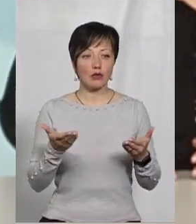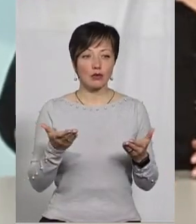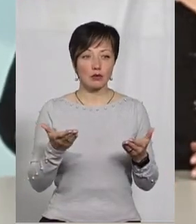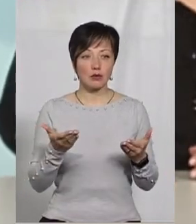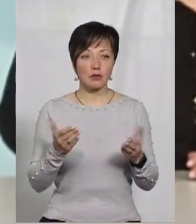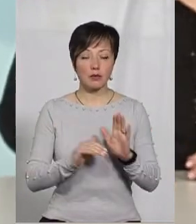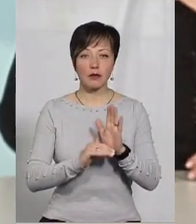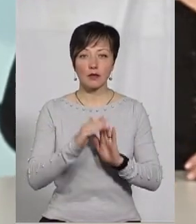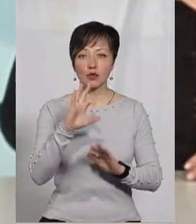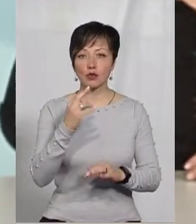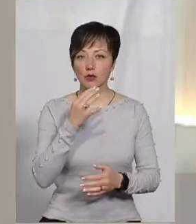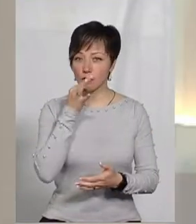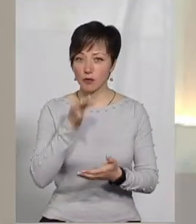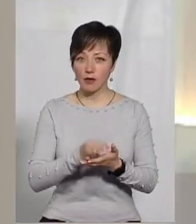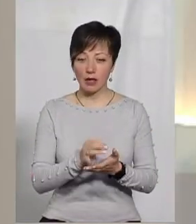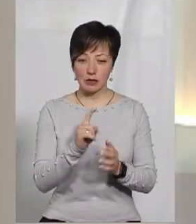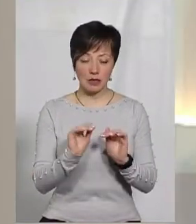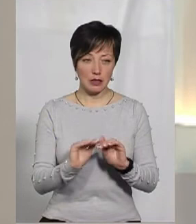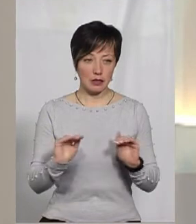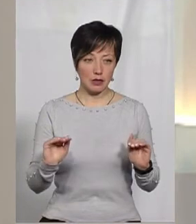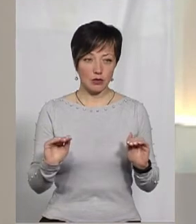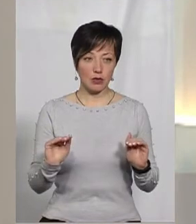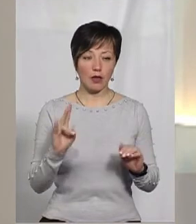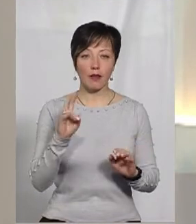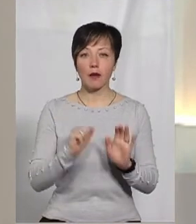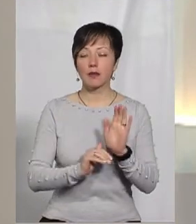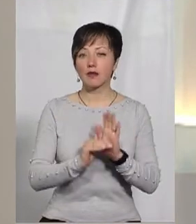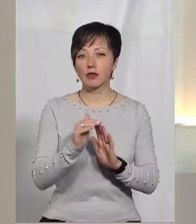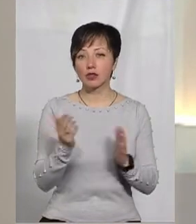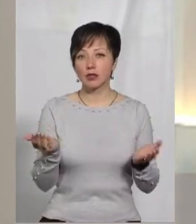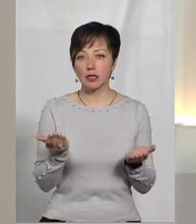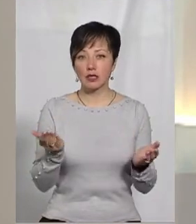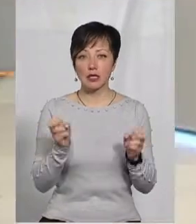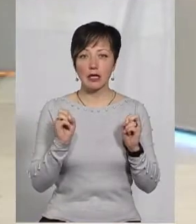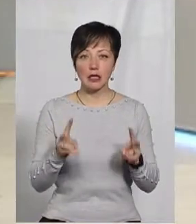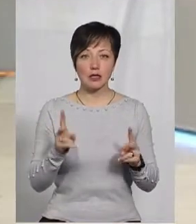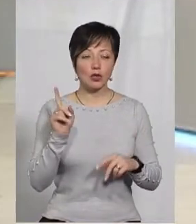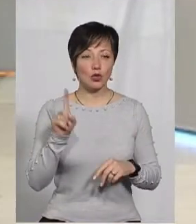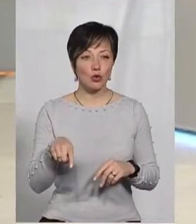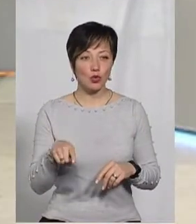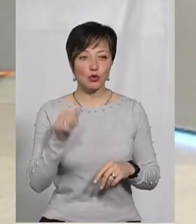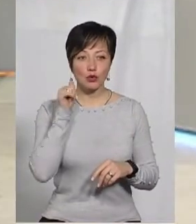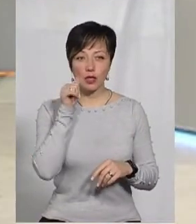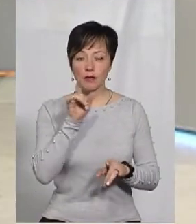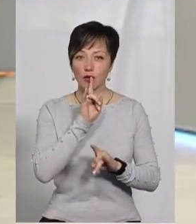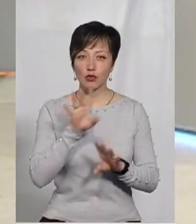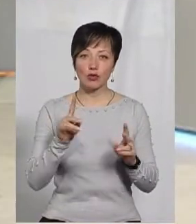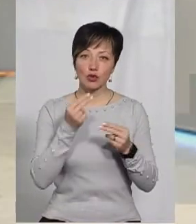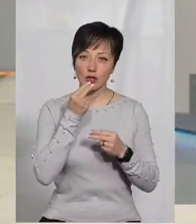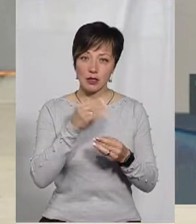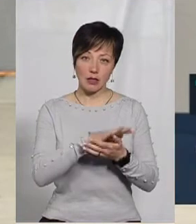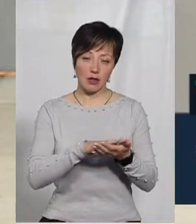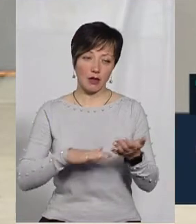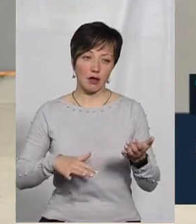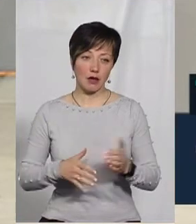підвищену соціальну відповідальність за діток, на підвищену якийсь ризик того, що завтра їм не буде, що їсти